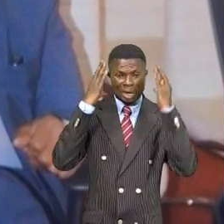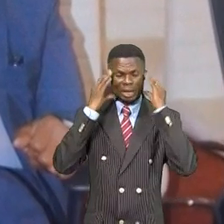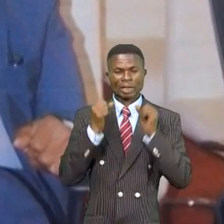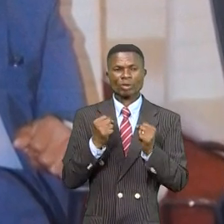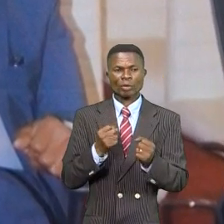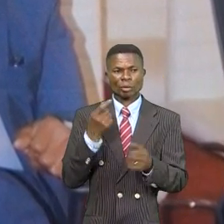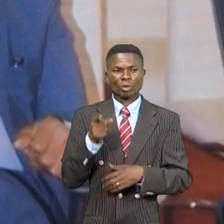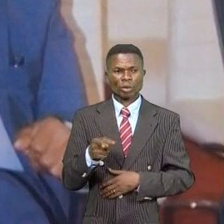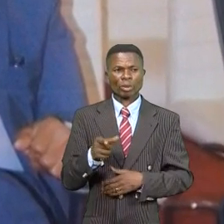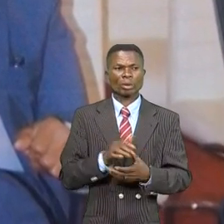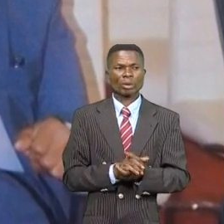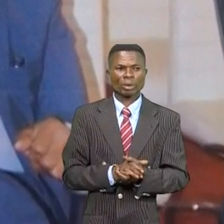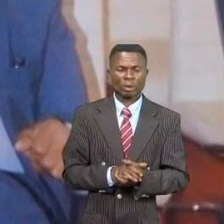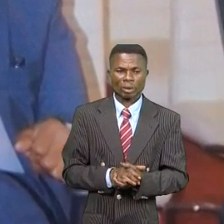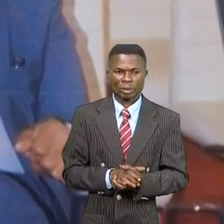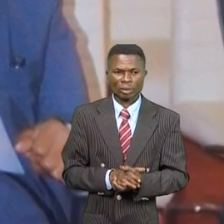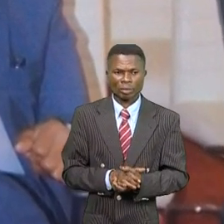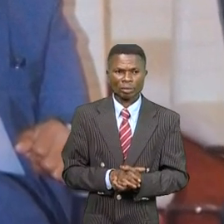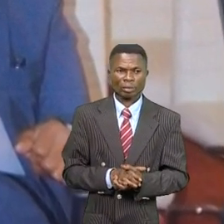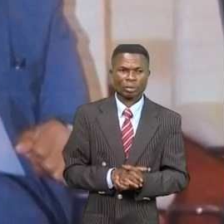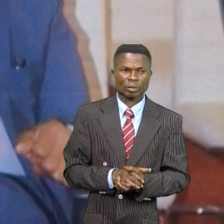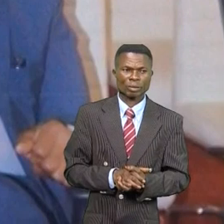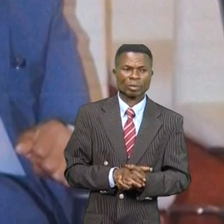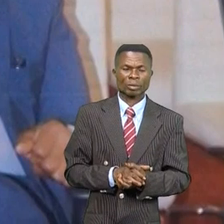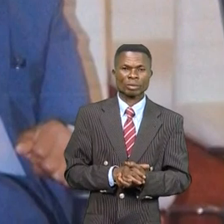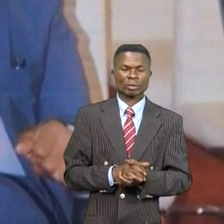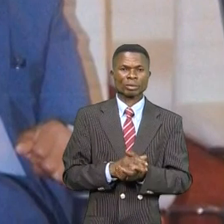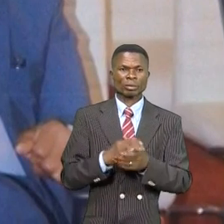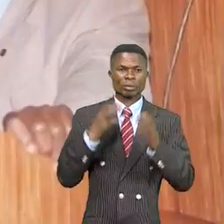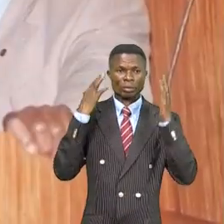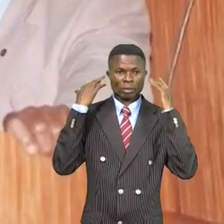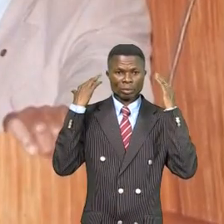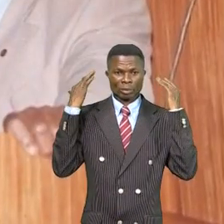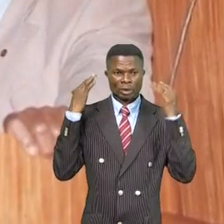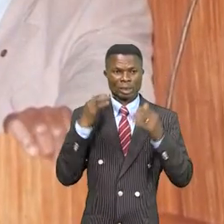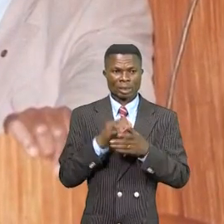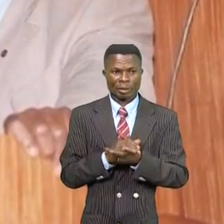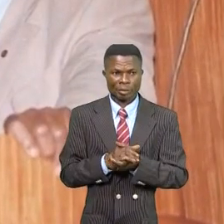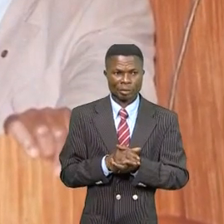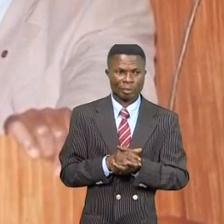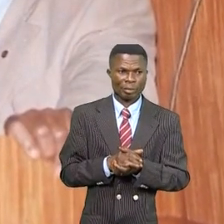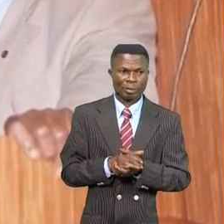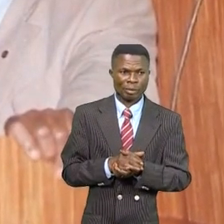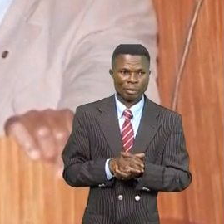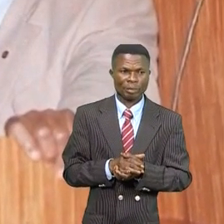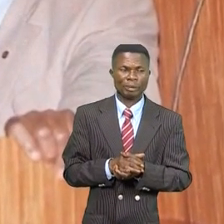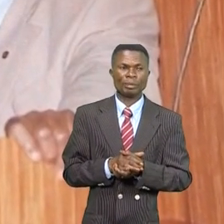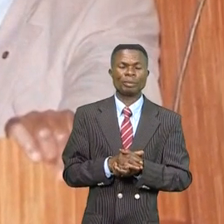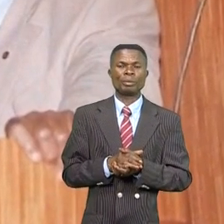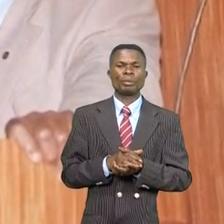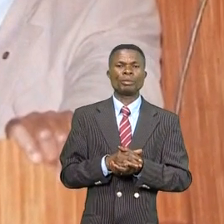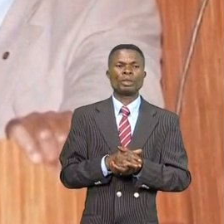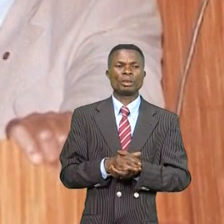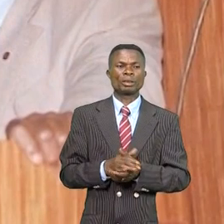c'est quelqu'un qui était profond de l'invite qui disait ce qu'il pensait il était le genre de député que la